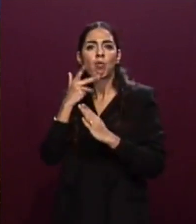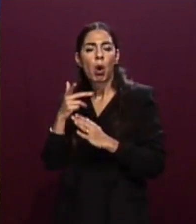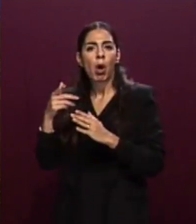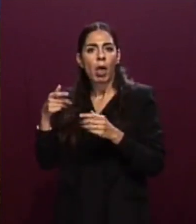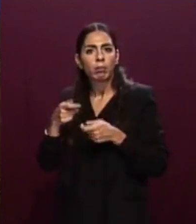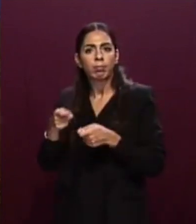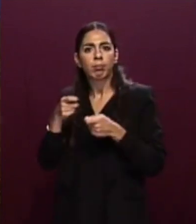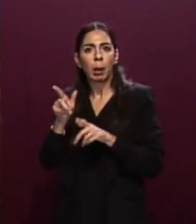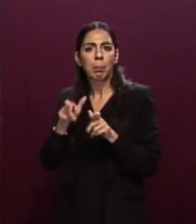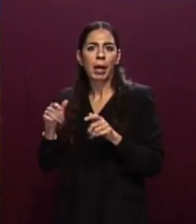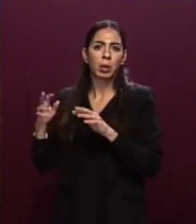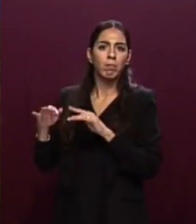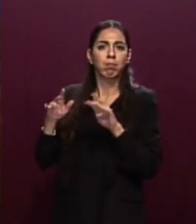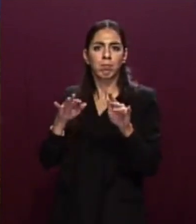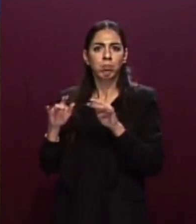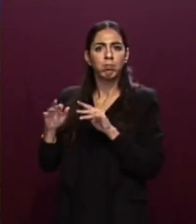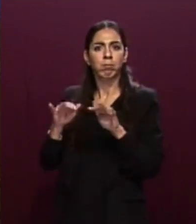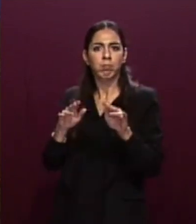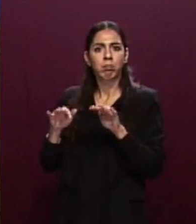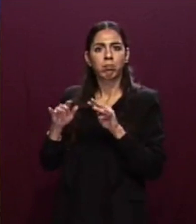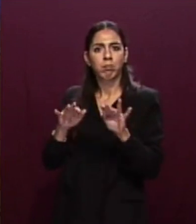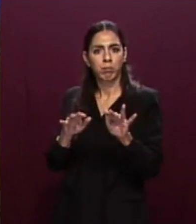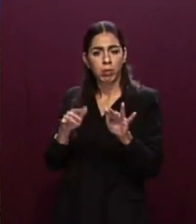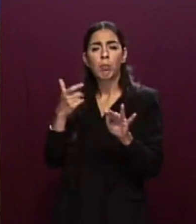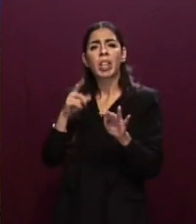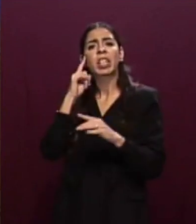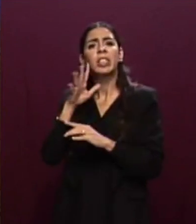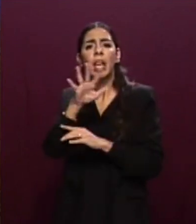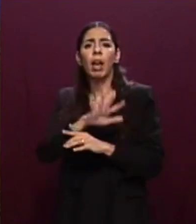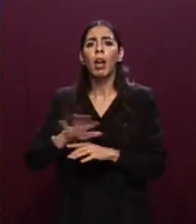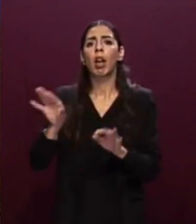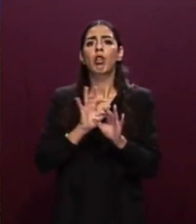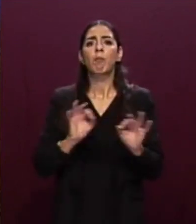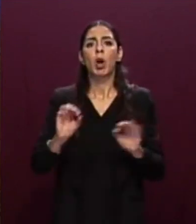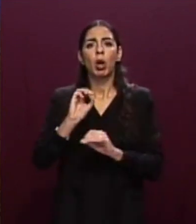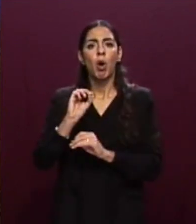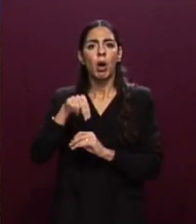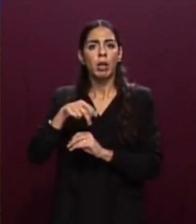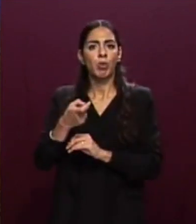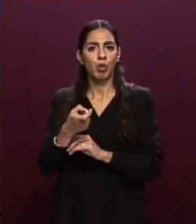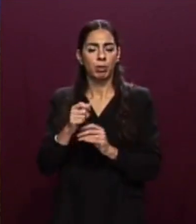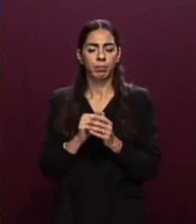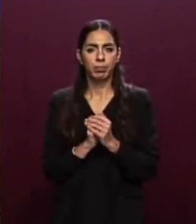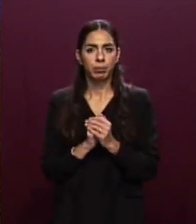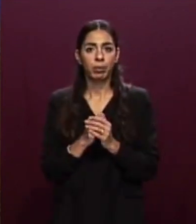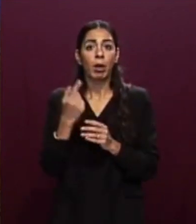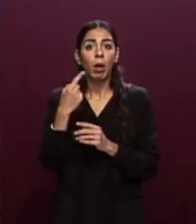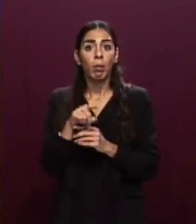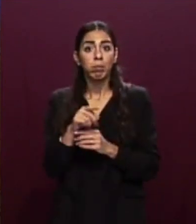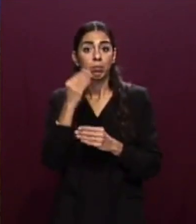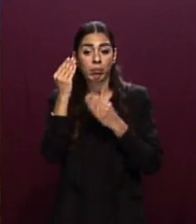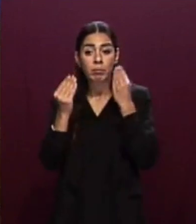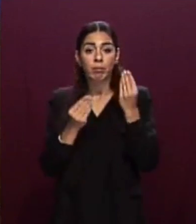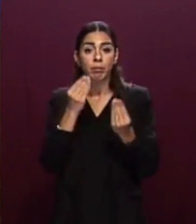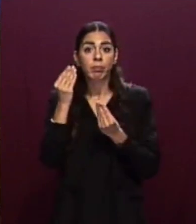rapporto alla presenza di assetti o ONG dell'aria. E questa constatazione prescinde dalle intenzioni